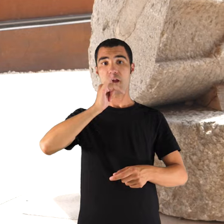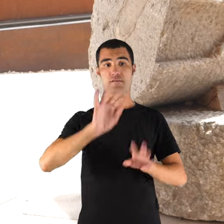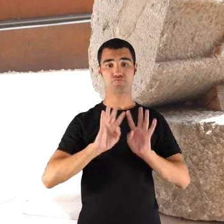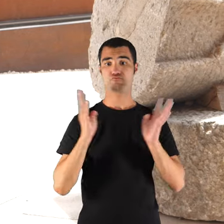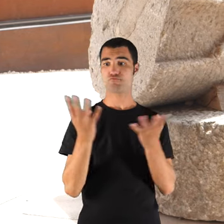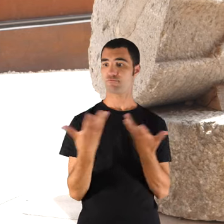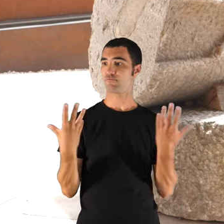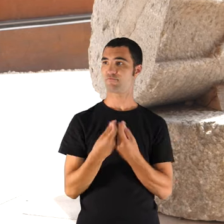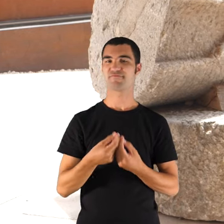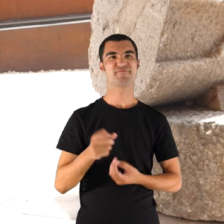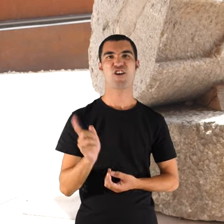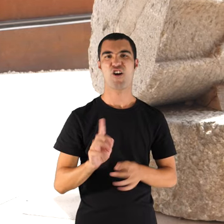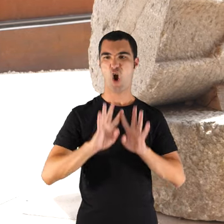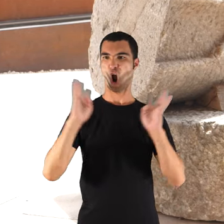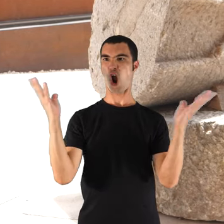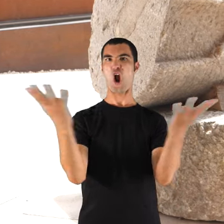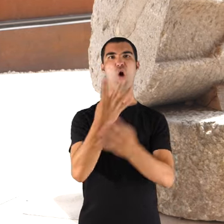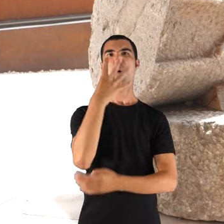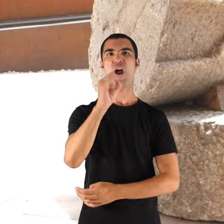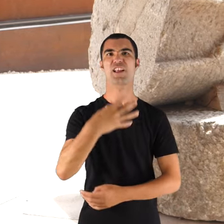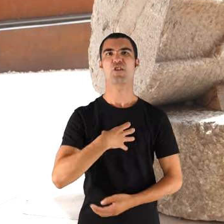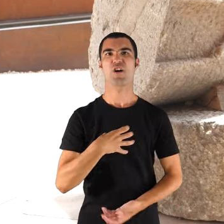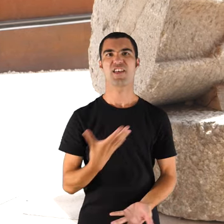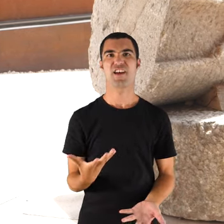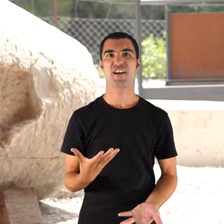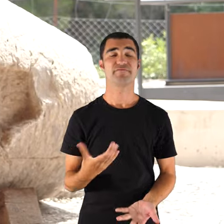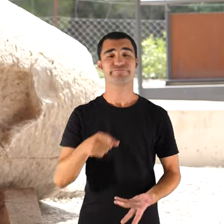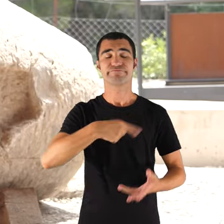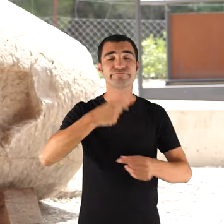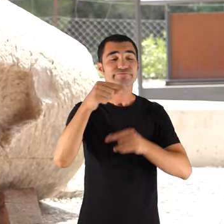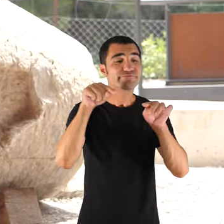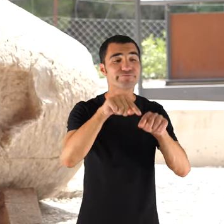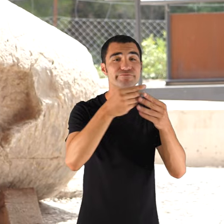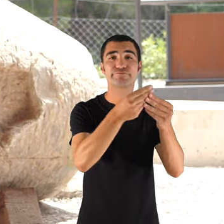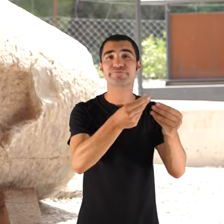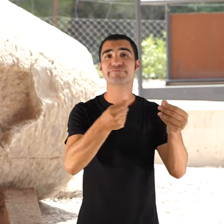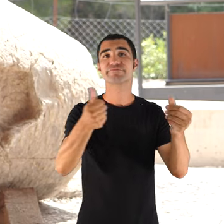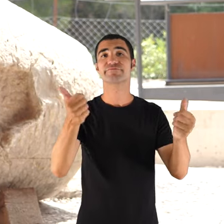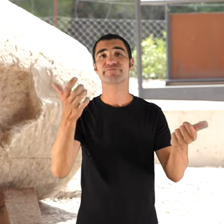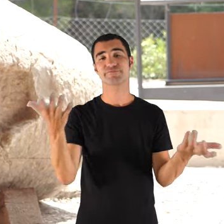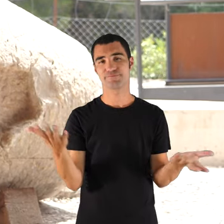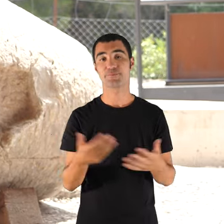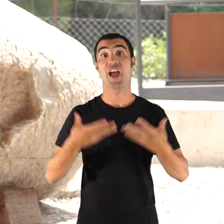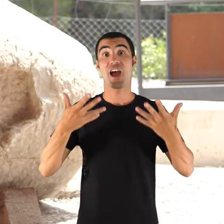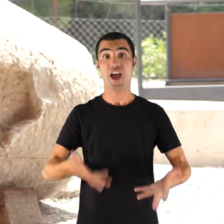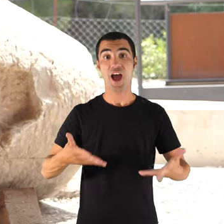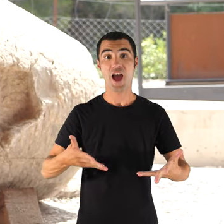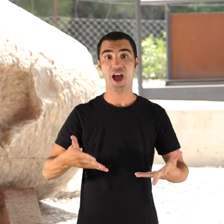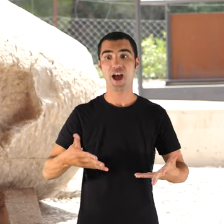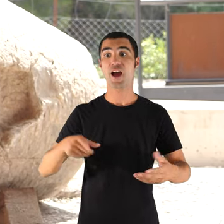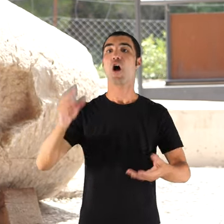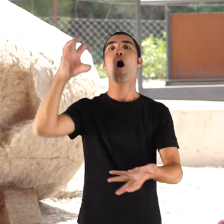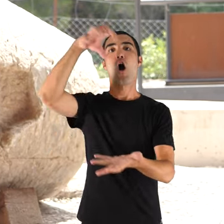i això va desaparèixer. Ara, que m han fet una altra pizza llonga,